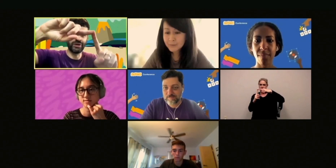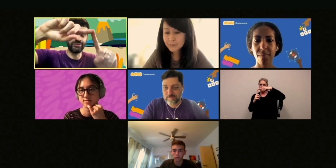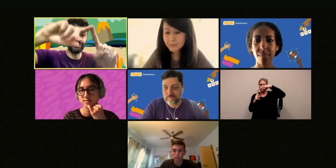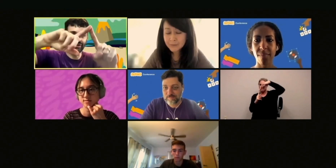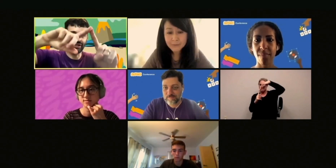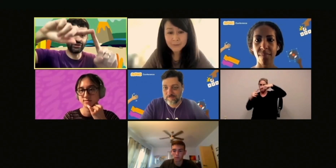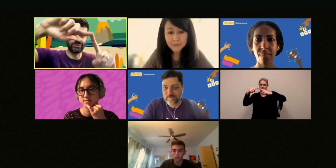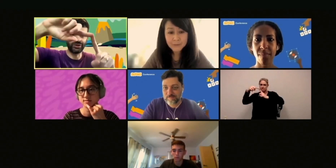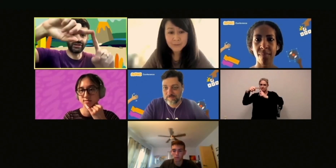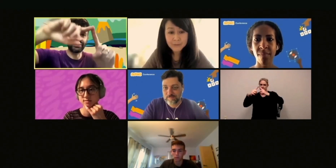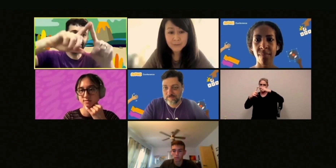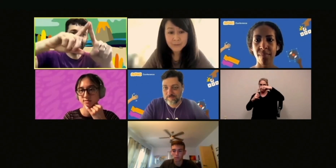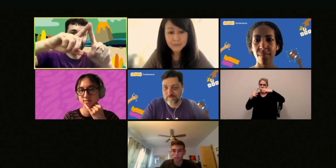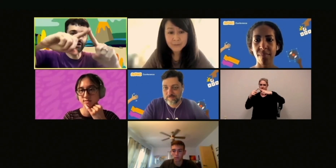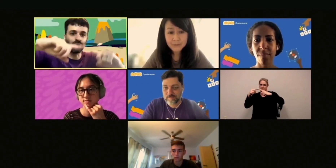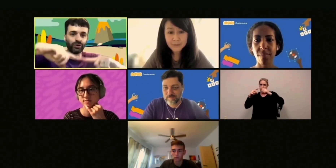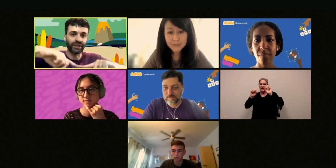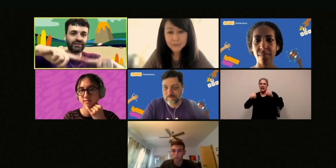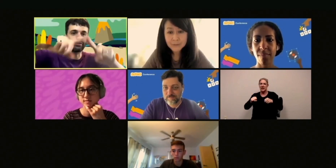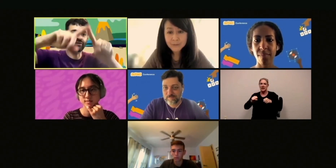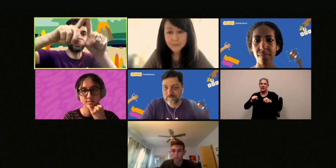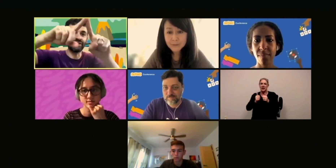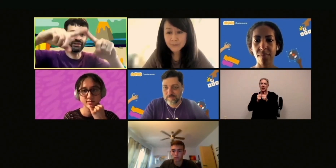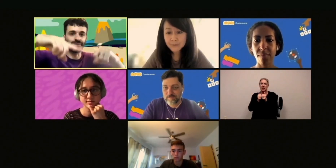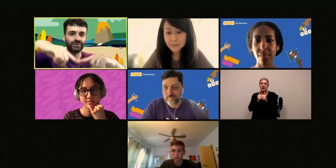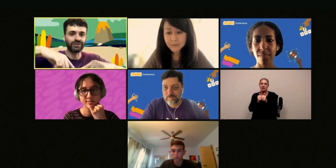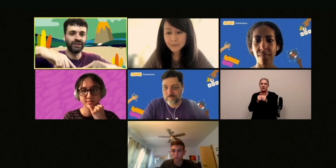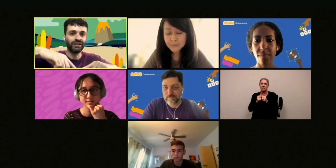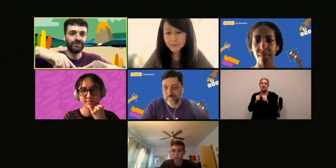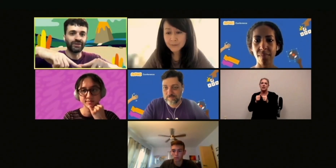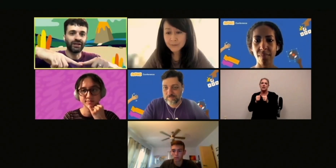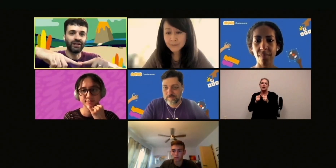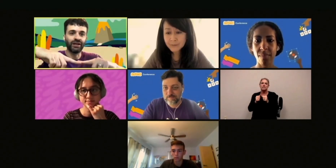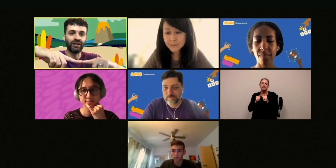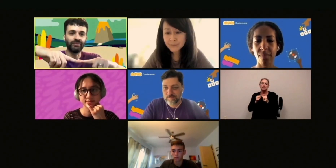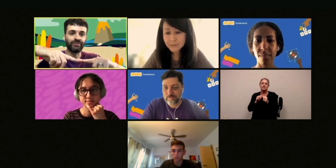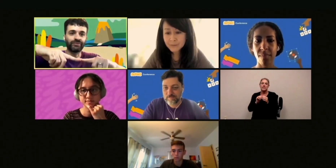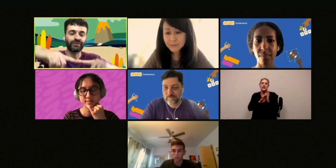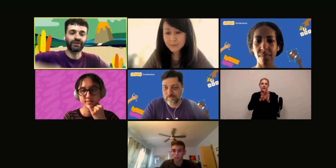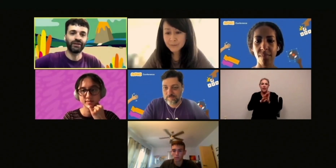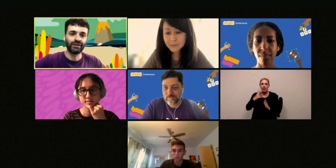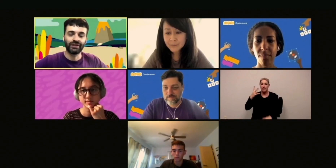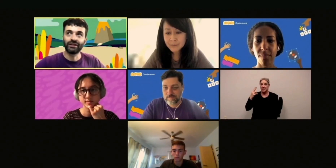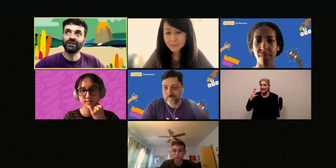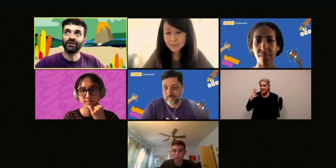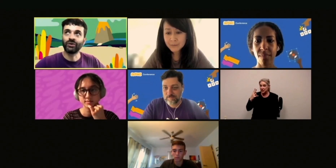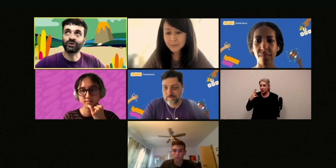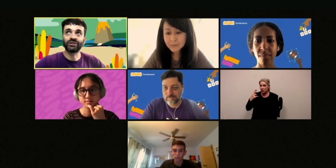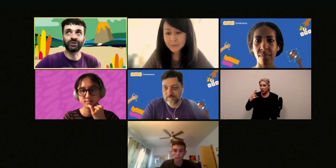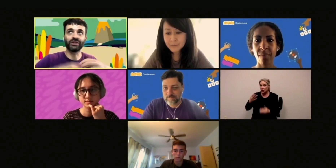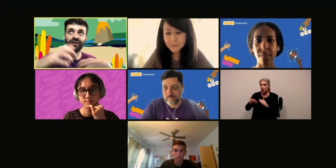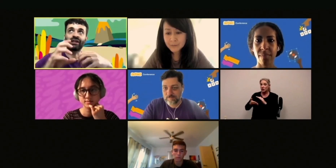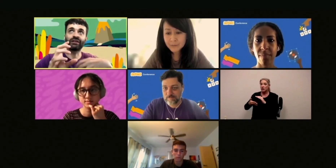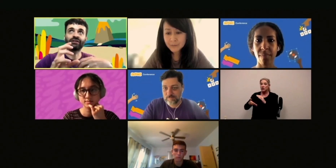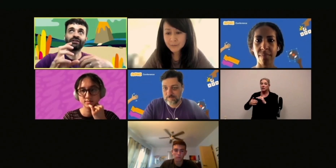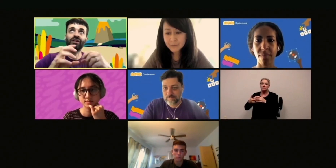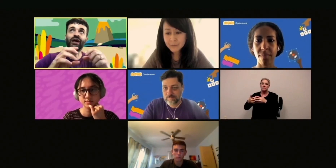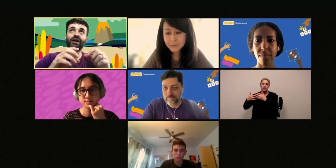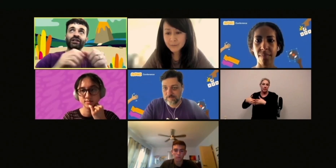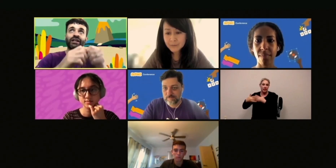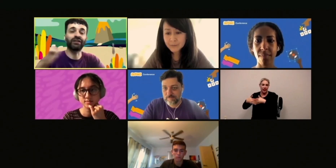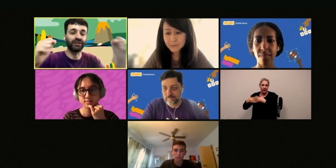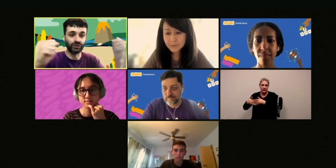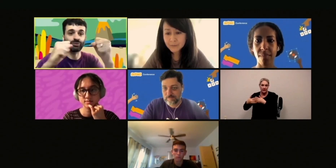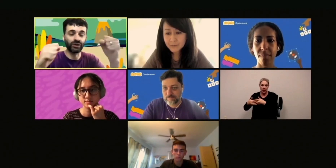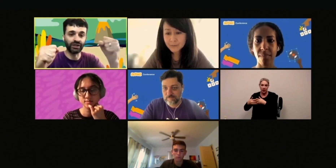che se c'è una parte rigida e un'altra parte che invece si appiccica si possa muovere e causa che l'altra cosa si muova e